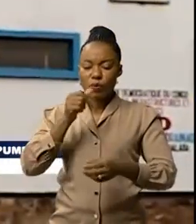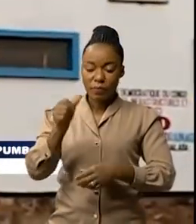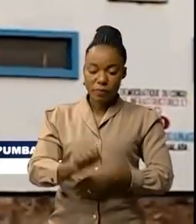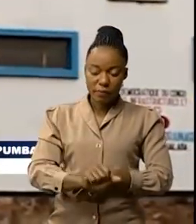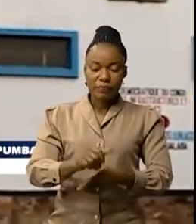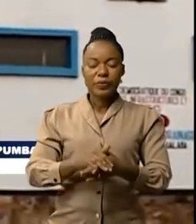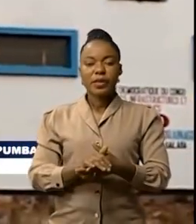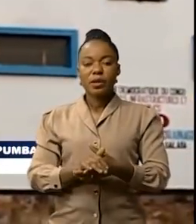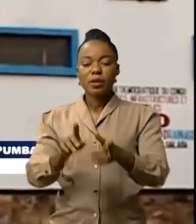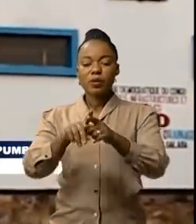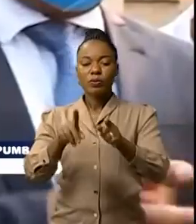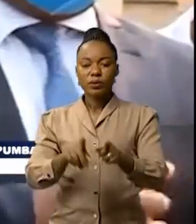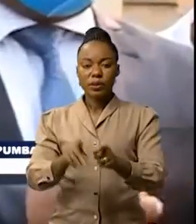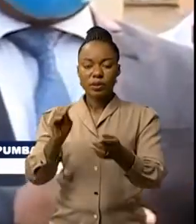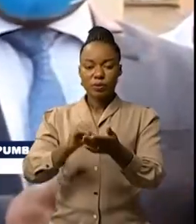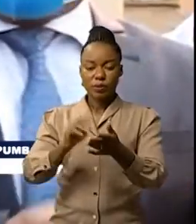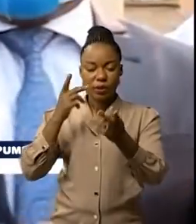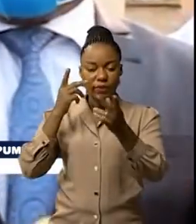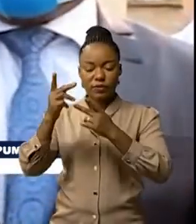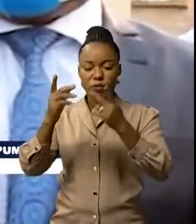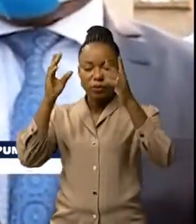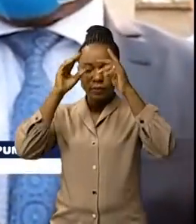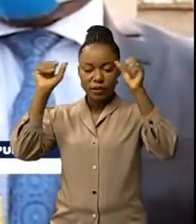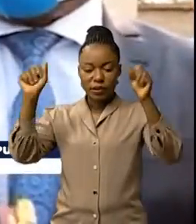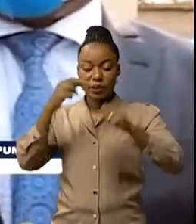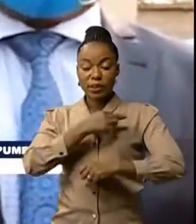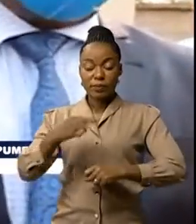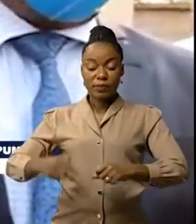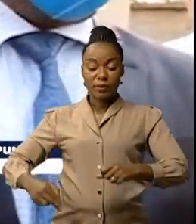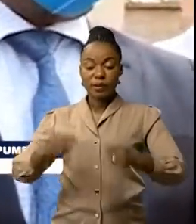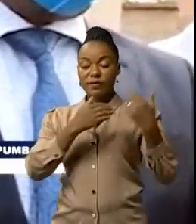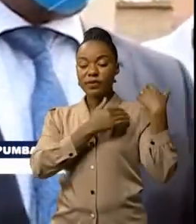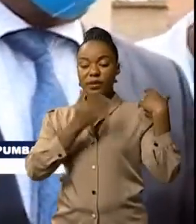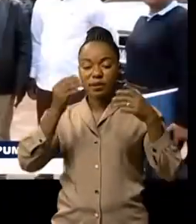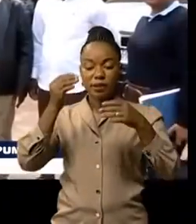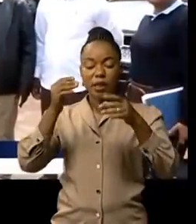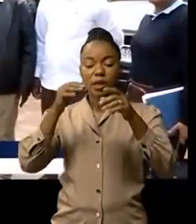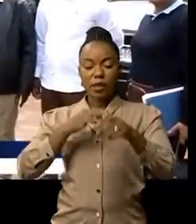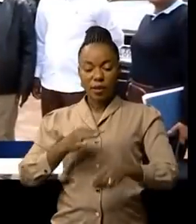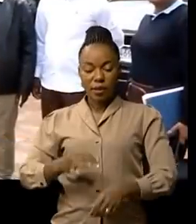en exécution de la vision du président de la République Félix Antoine Tiseké de Tchilombo